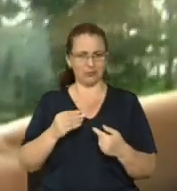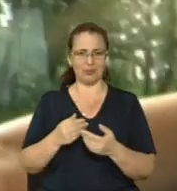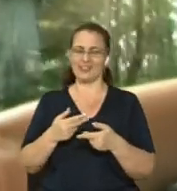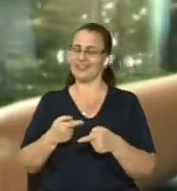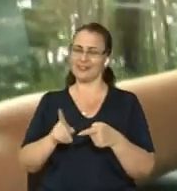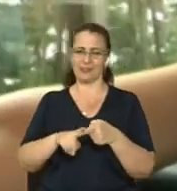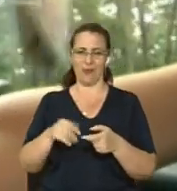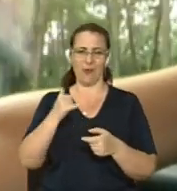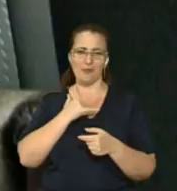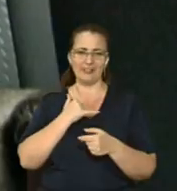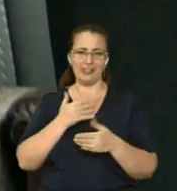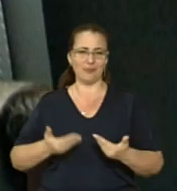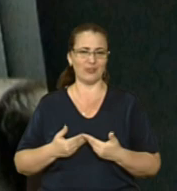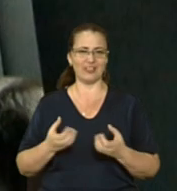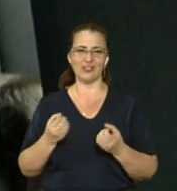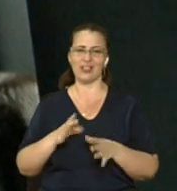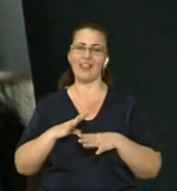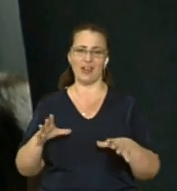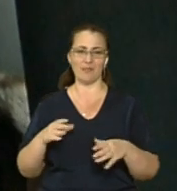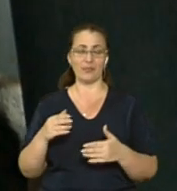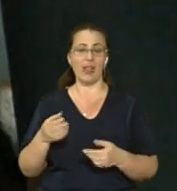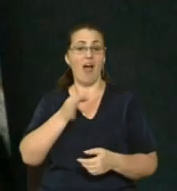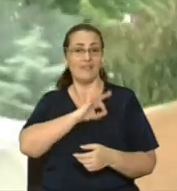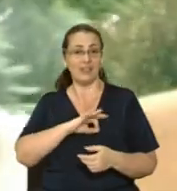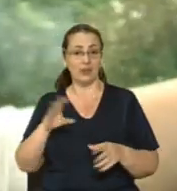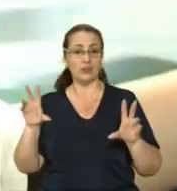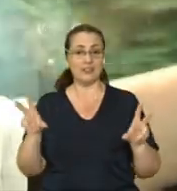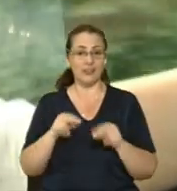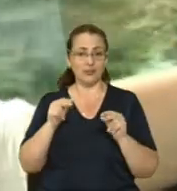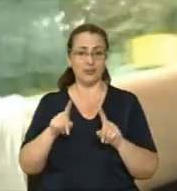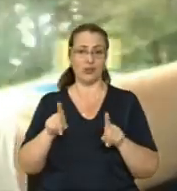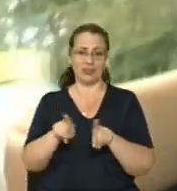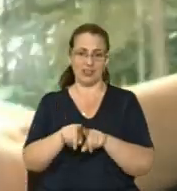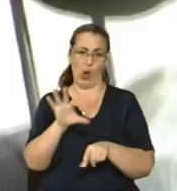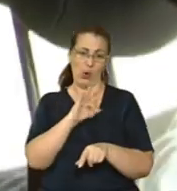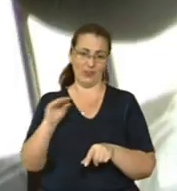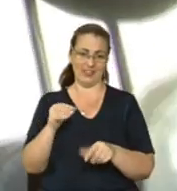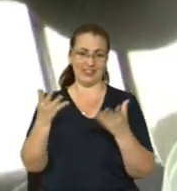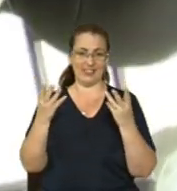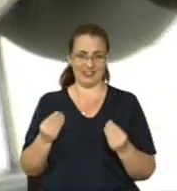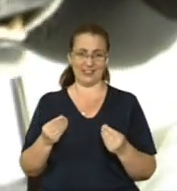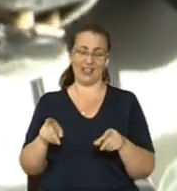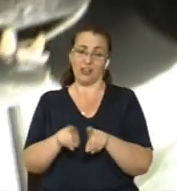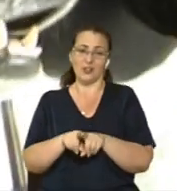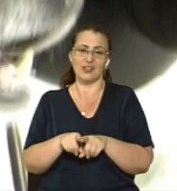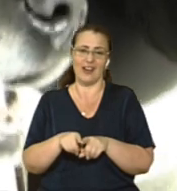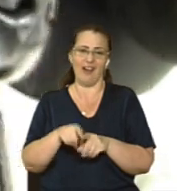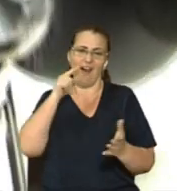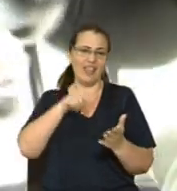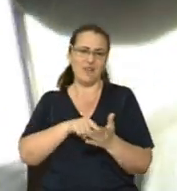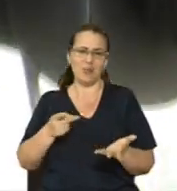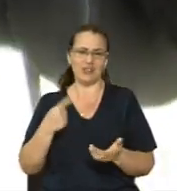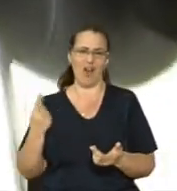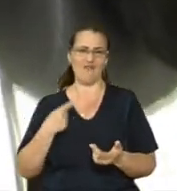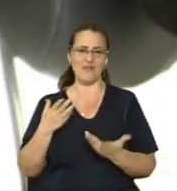Цього в нашому житті ще не було. Користуючись нагодою, що такий день офіційно теж якось не випадає в такі звичайні